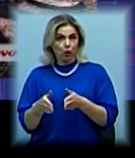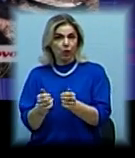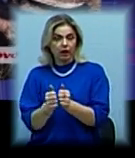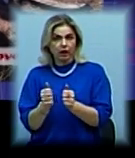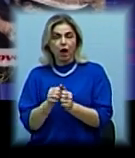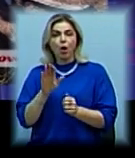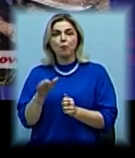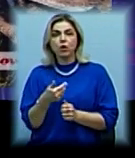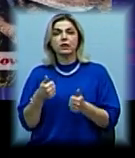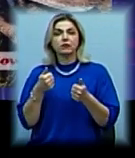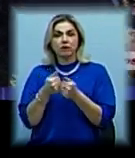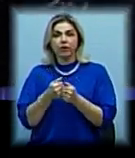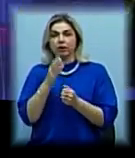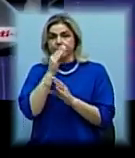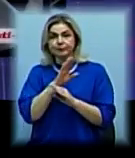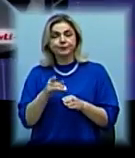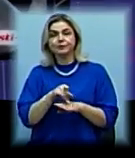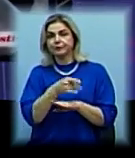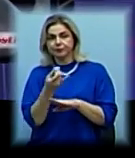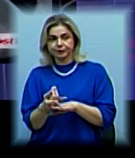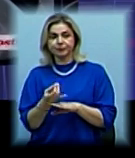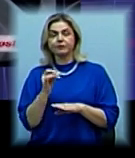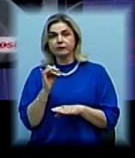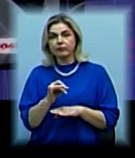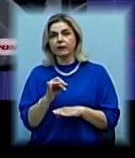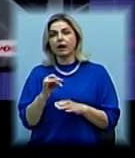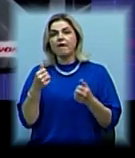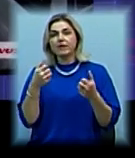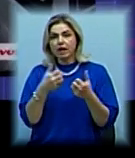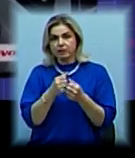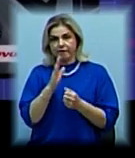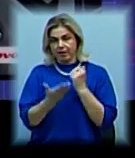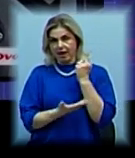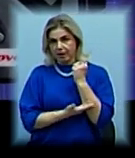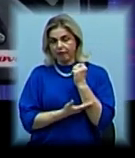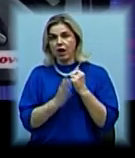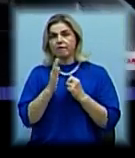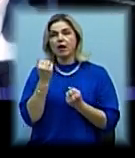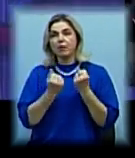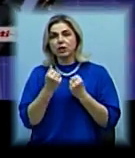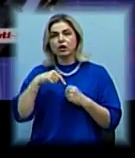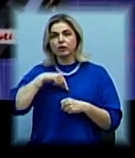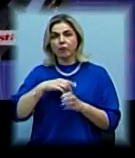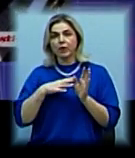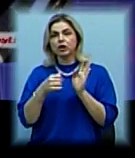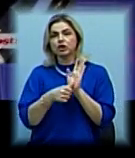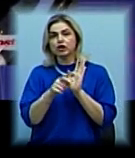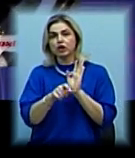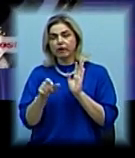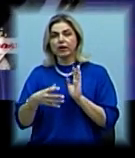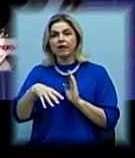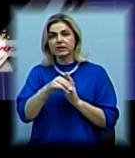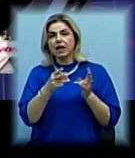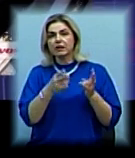зіткнення водій не впорався з керуванням, автомобіль злетів у кювет і врізався у дерево. В автівці знаходили 6 чоловік, всі вони